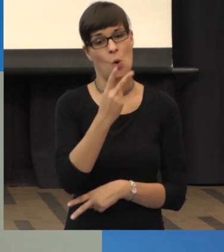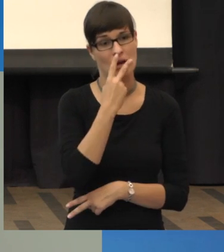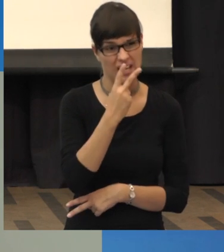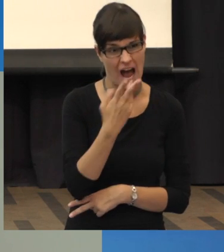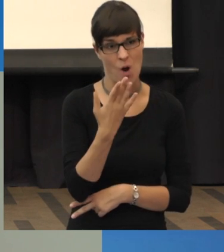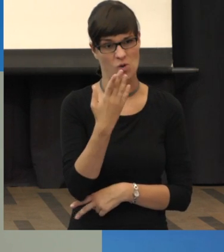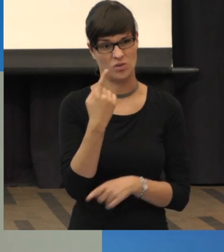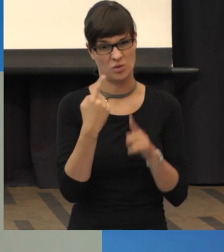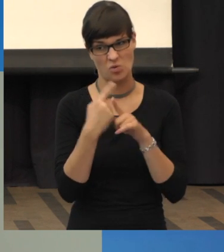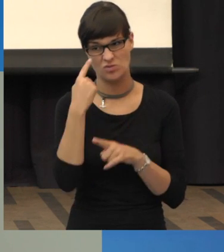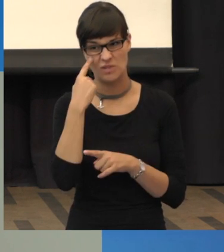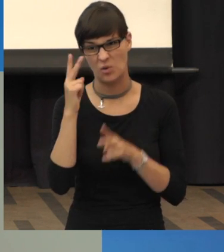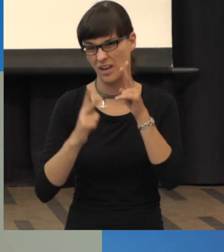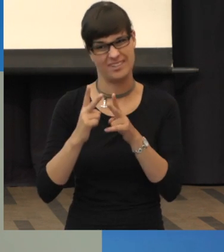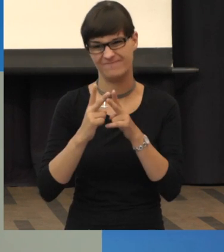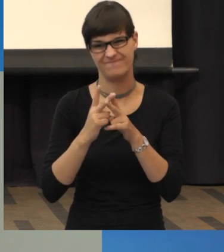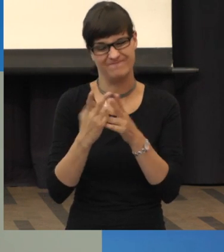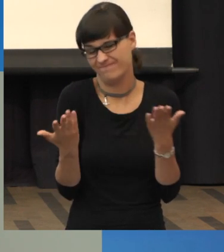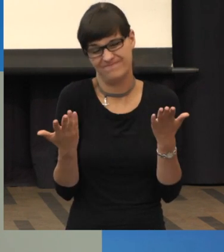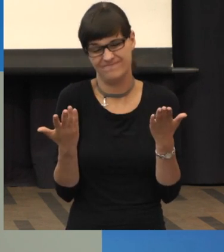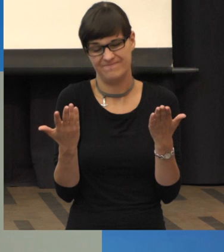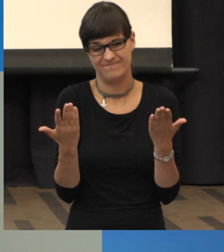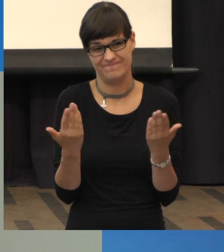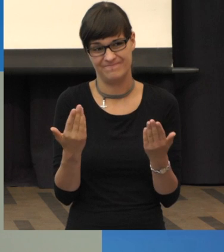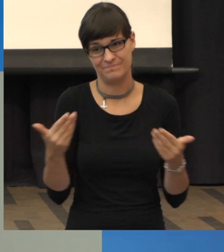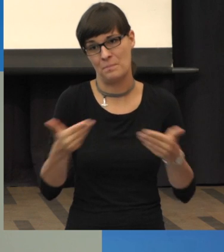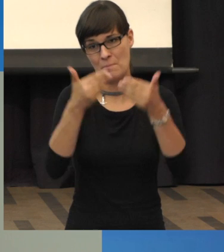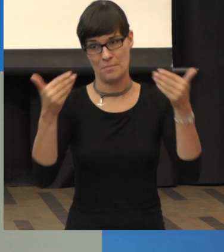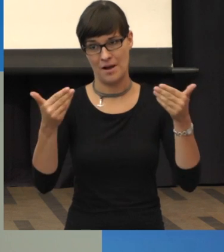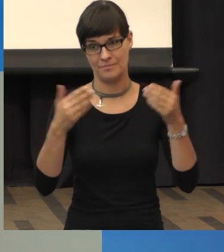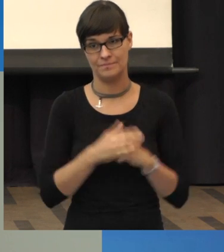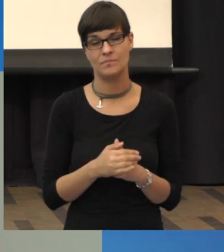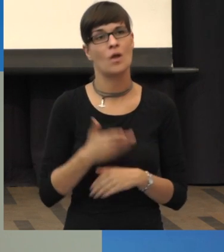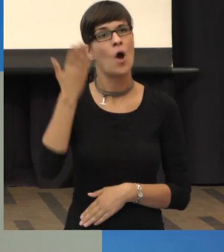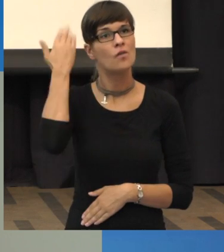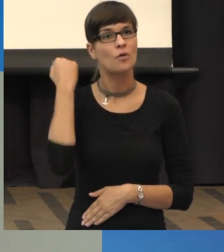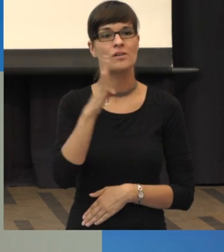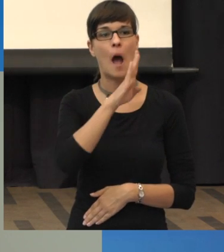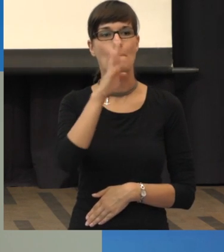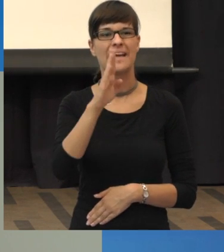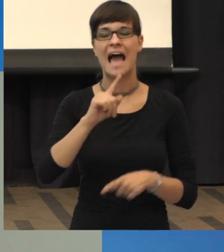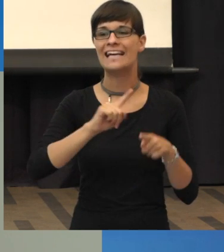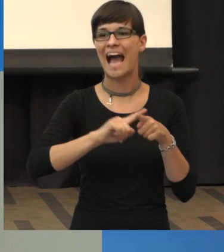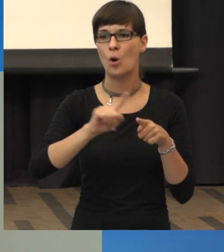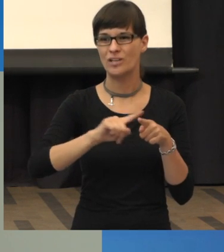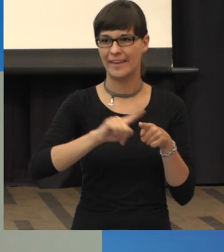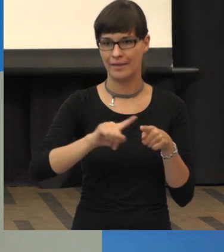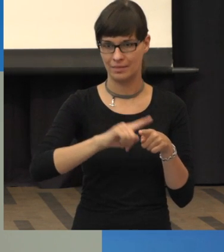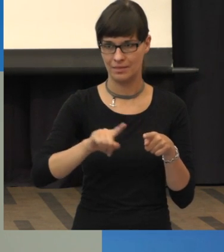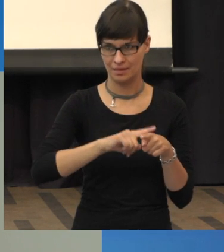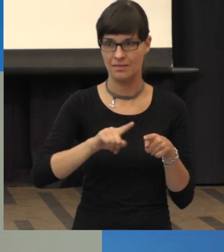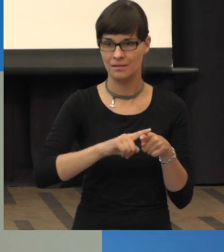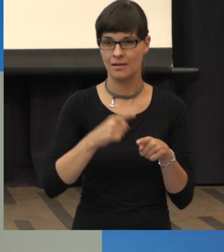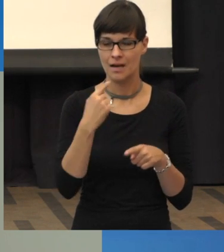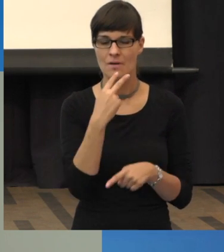Lutein kenne ich so, wie gesagt, nicht. Beta-Carotin war da mal, glaube ich, in Verruf geraten. Das hat man inzwischen von